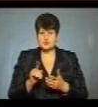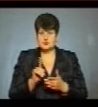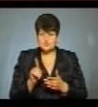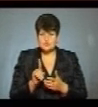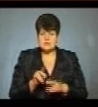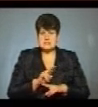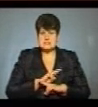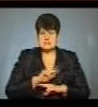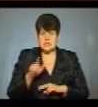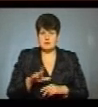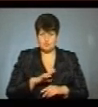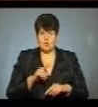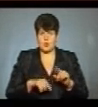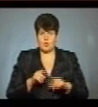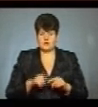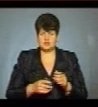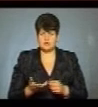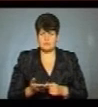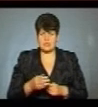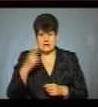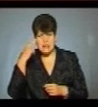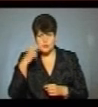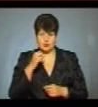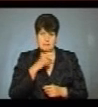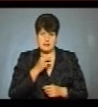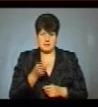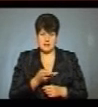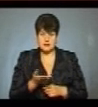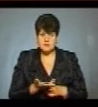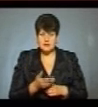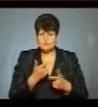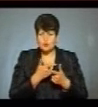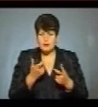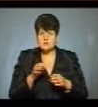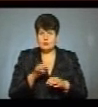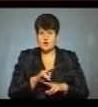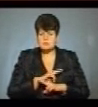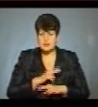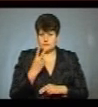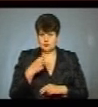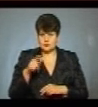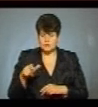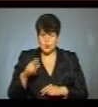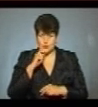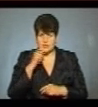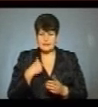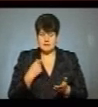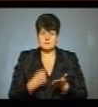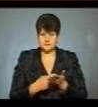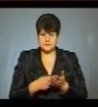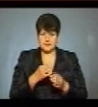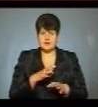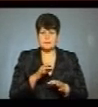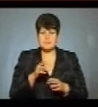що загиблі були родичами – дядько та племінник. Інформацію про смерть двох громадян України нам підтвердила